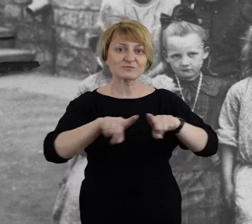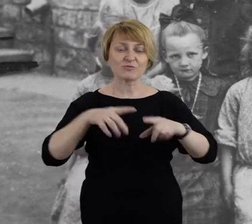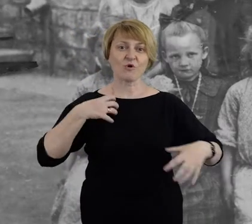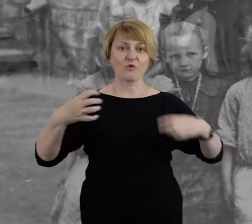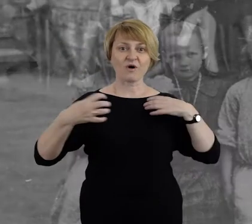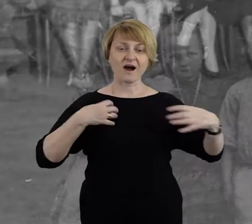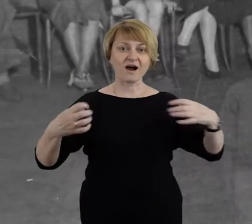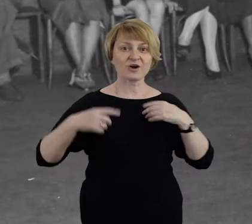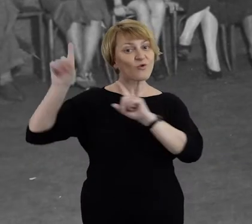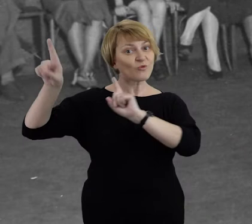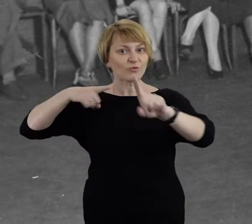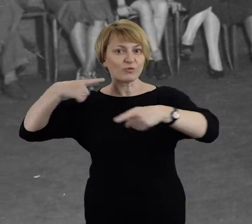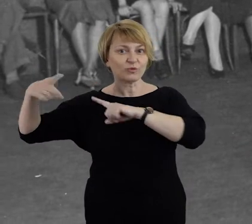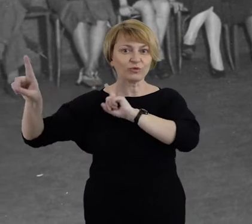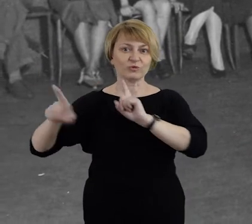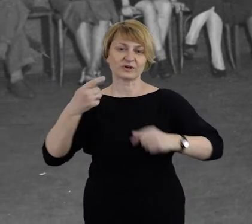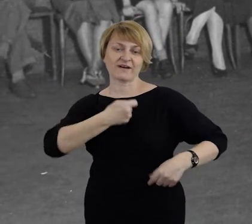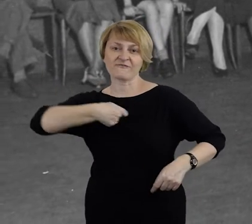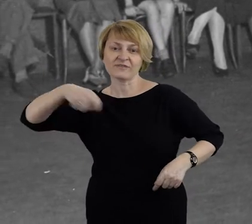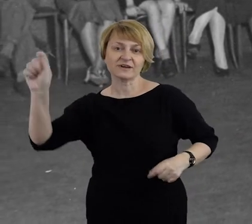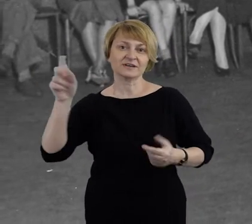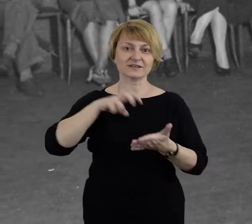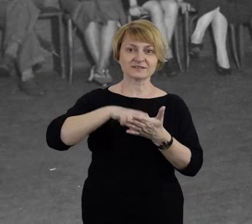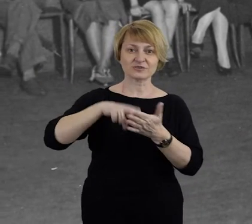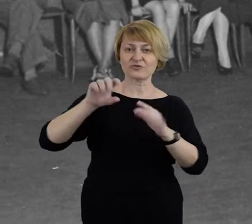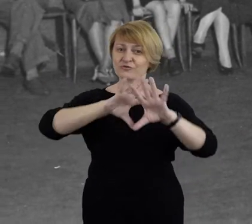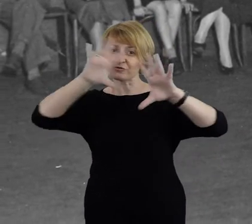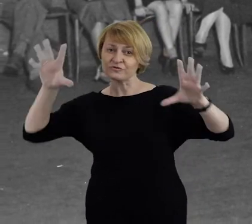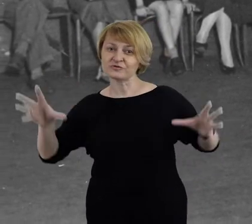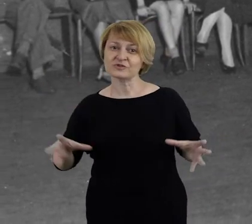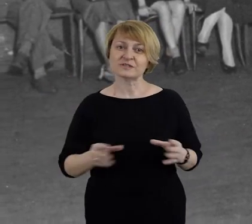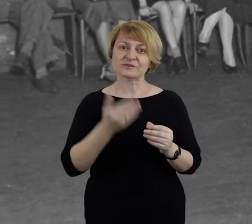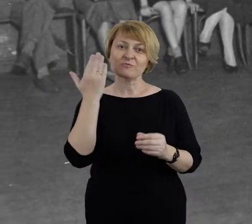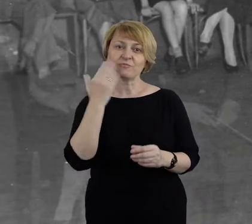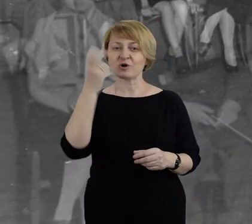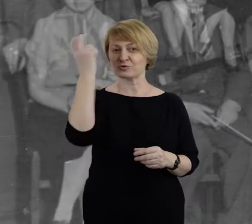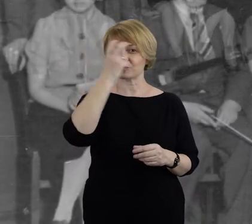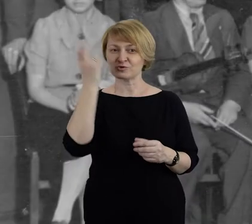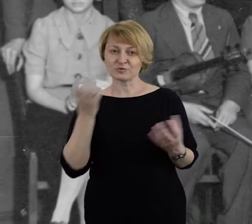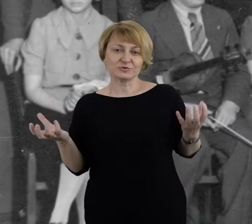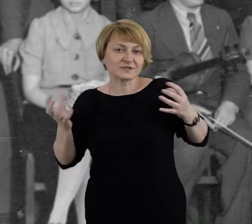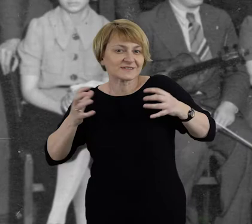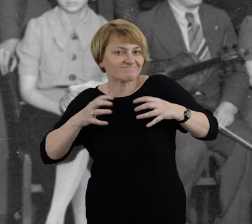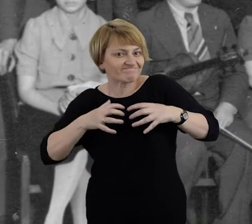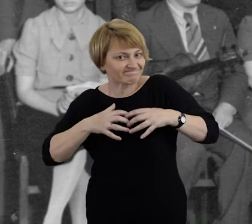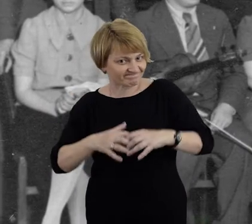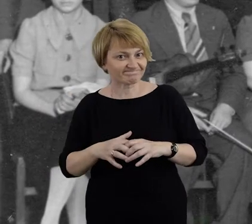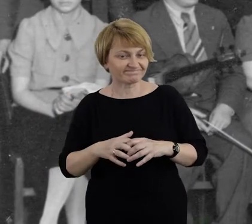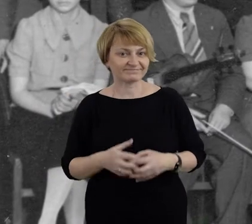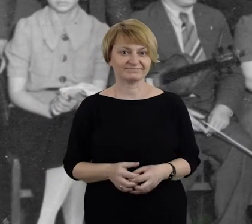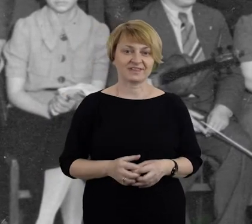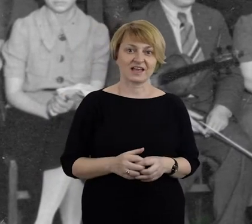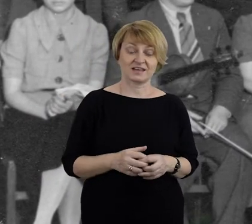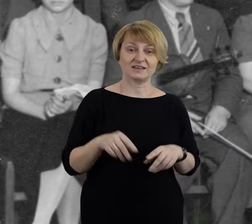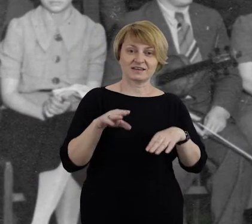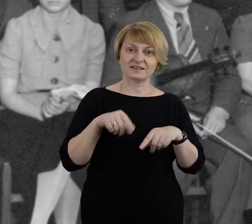zespoły artystyczne, chóry, wyjazdy pielgrzymkowe. To wszystko bardzo ludzi integrowało i integrowało